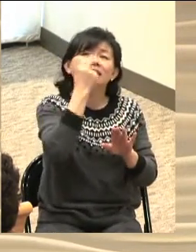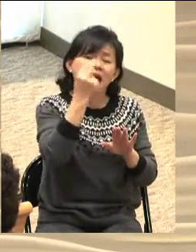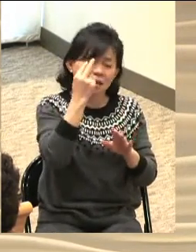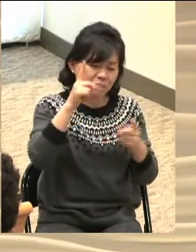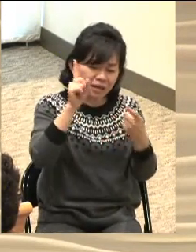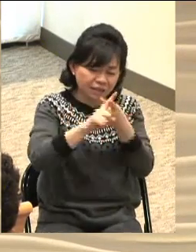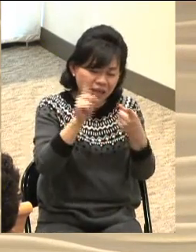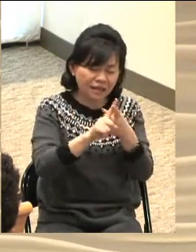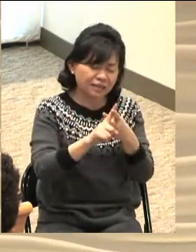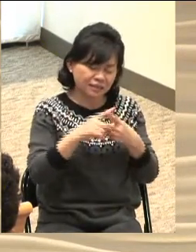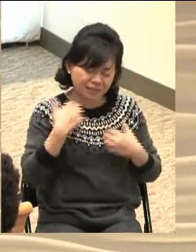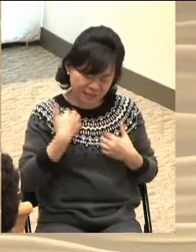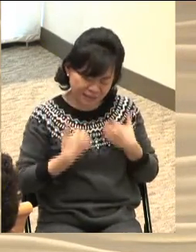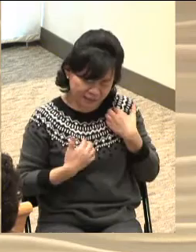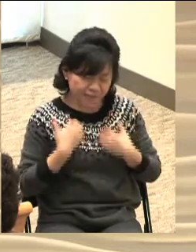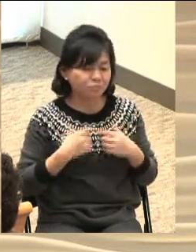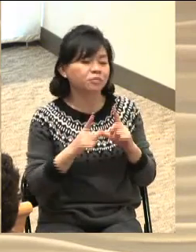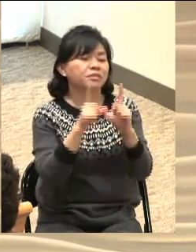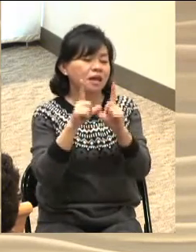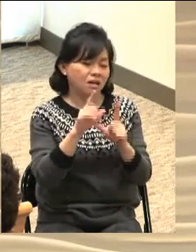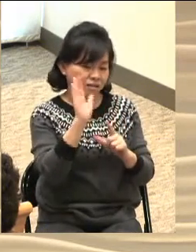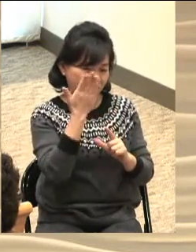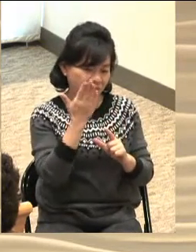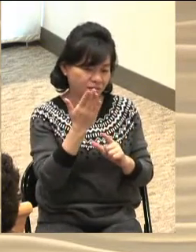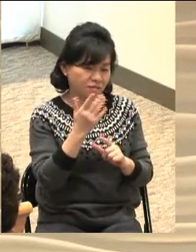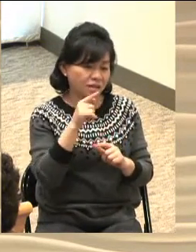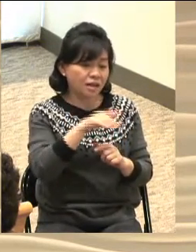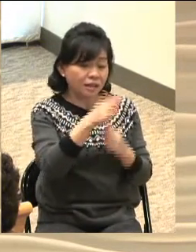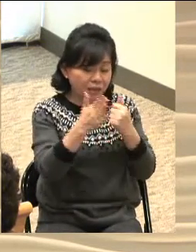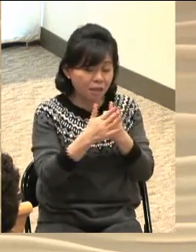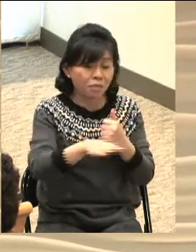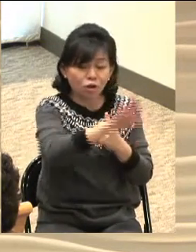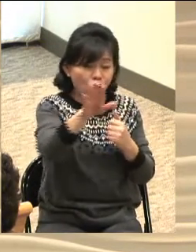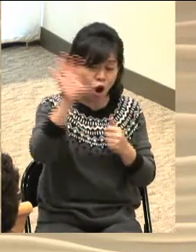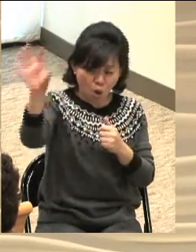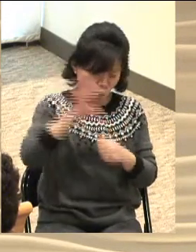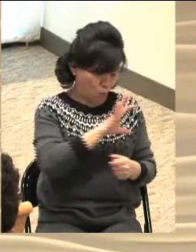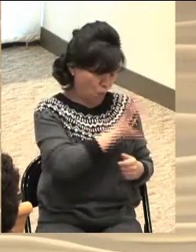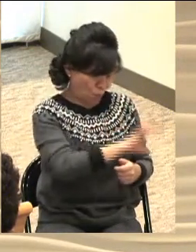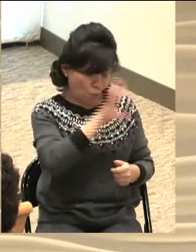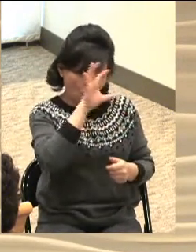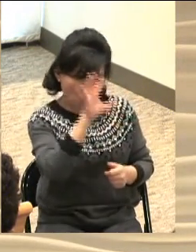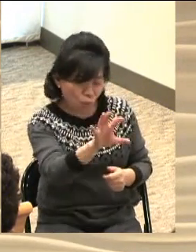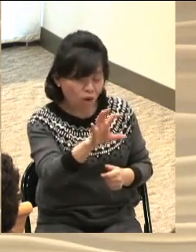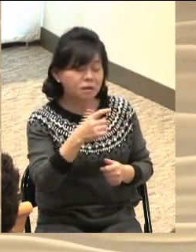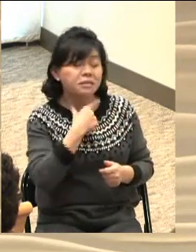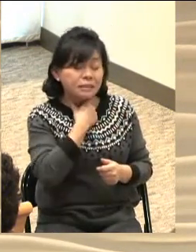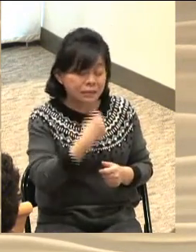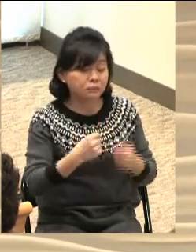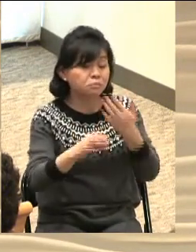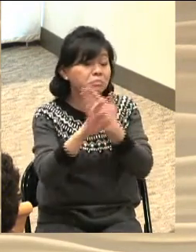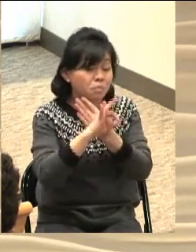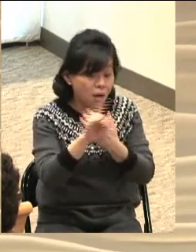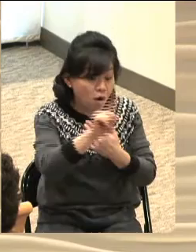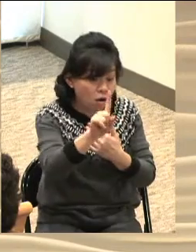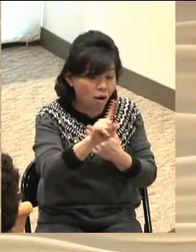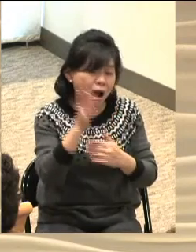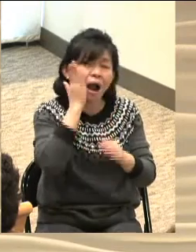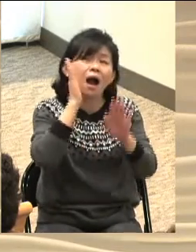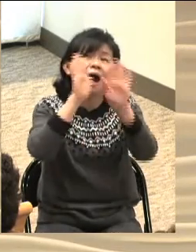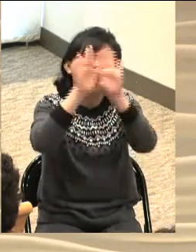우리도 세상의 기쁨과 상관없는 하늘의 기쁨을 누리려면 하늘의 생명을 소유해야 합니다